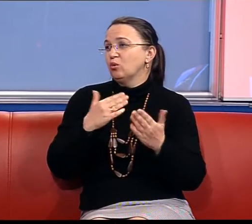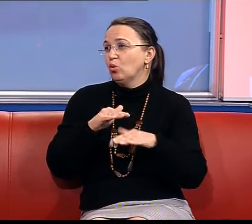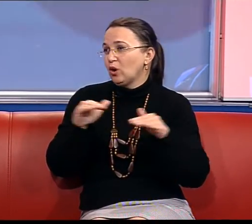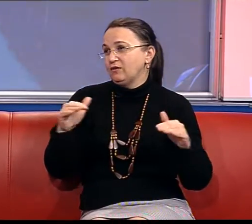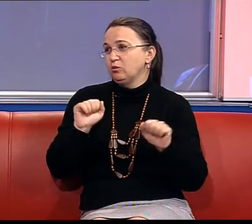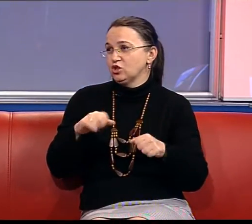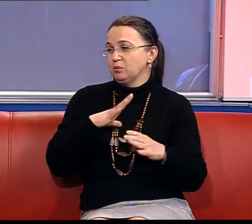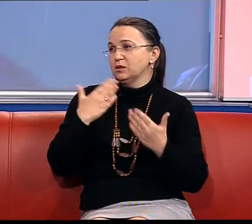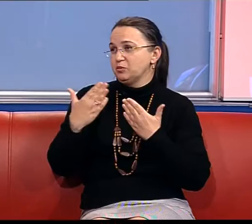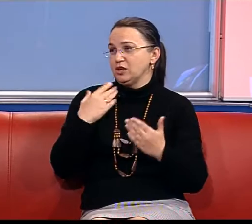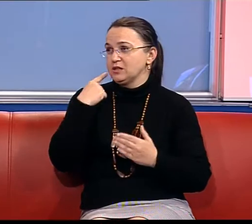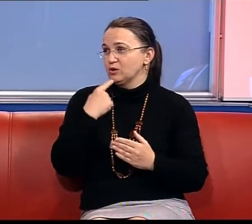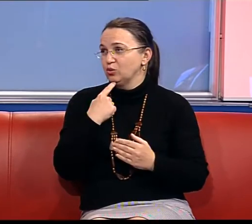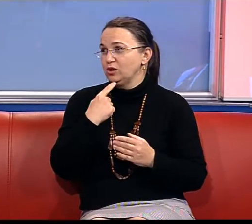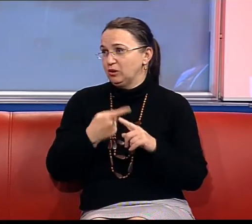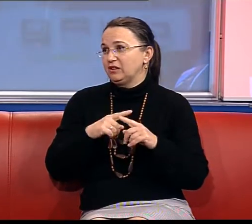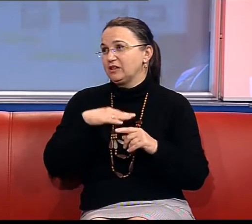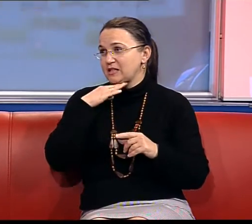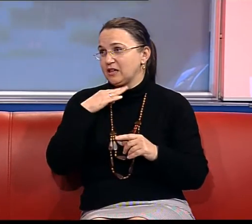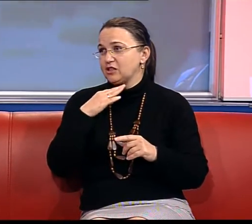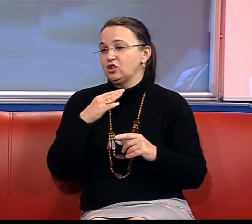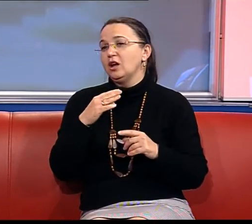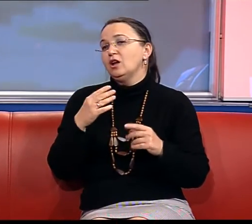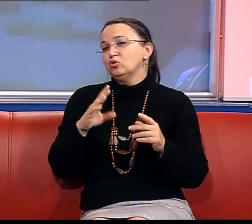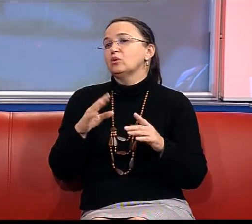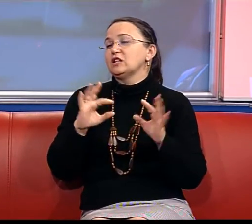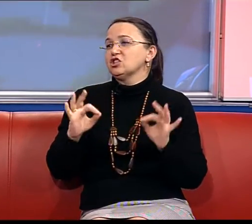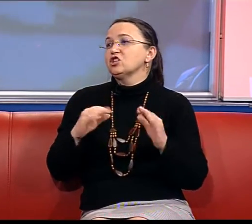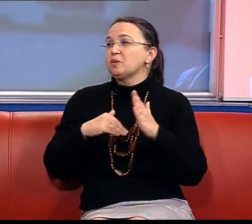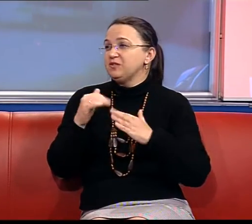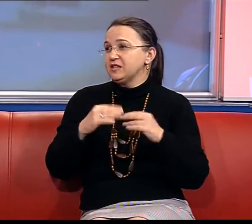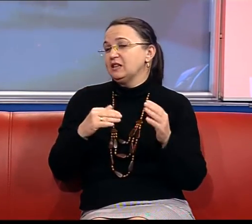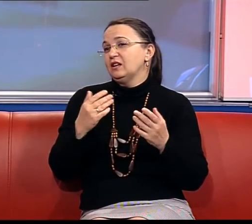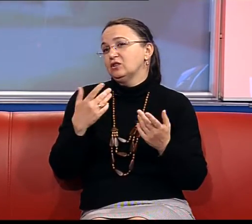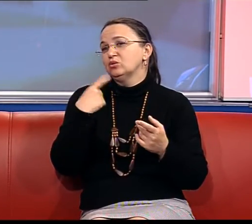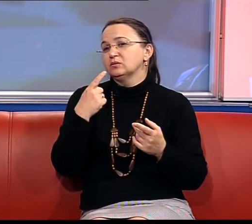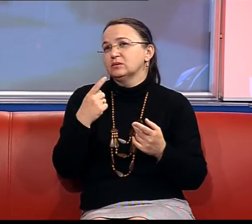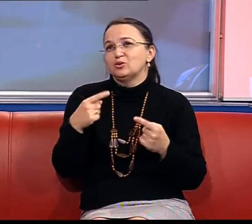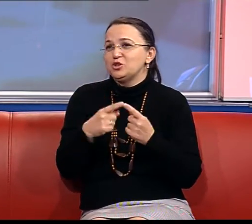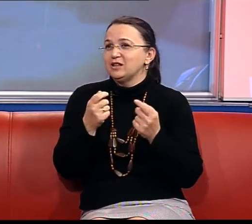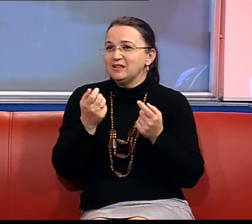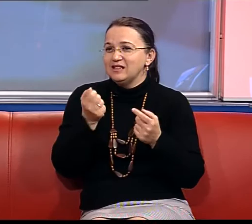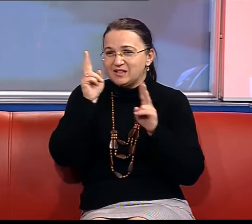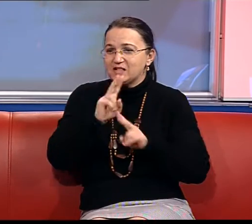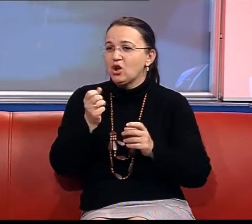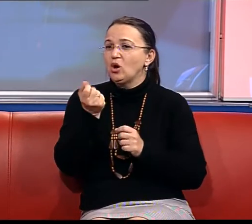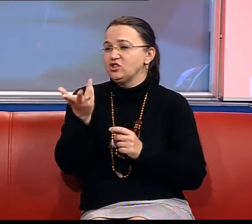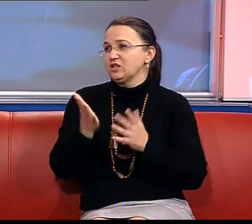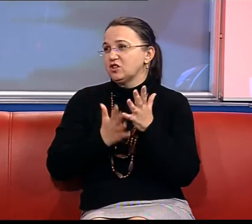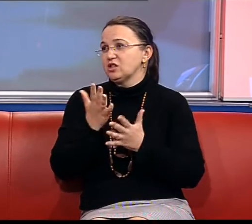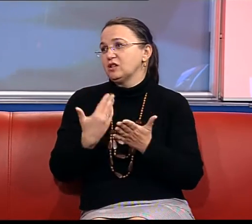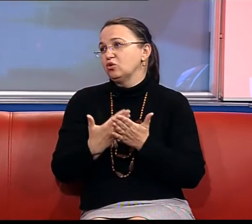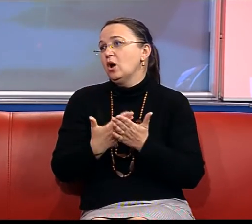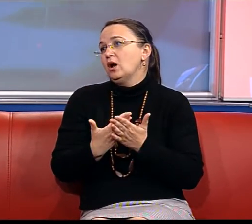бытовому уровне можно было общаться с глухим Этого достаточно Ну, конечно же, профессионально Ну, точно неизвестно